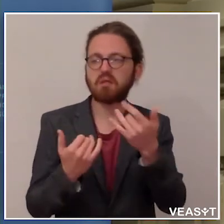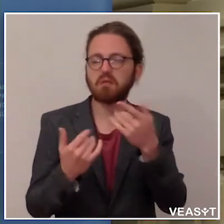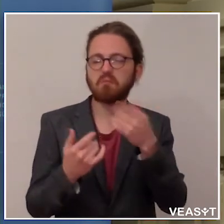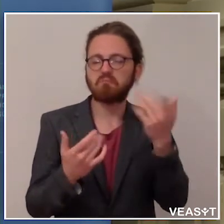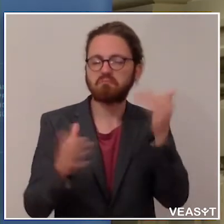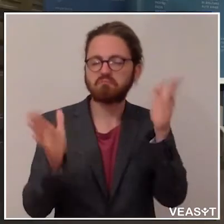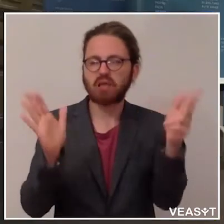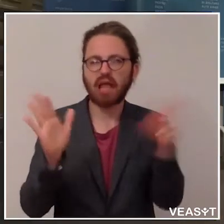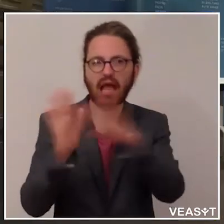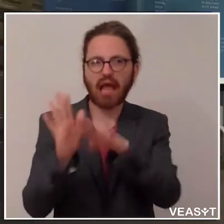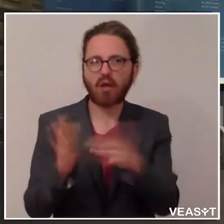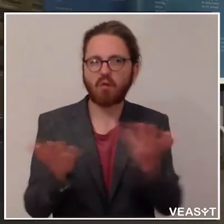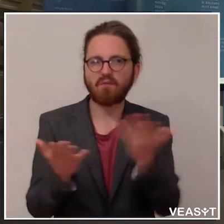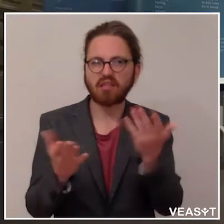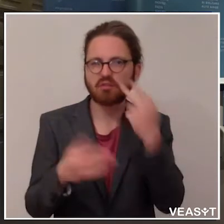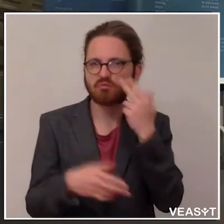sich?